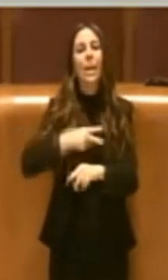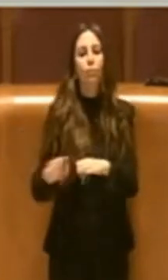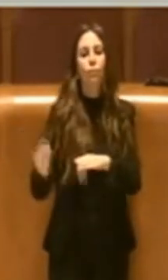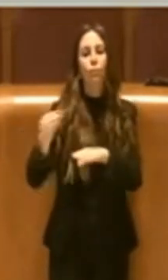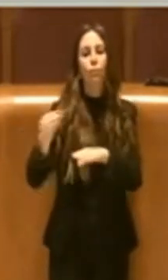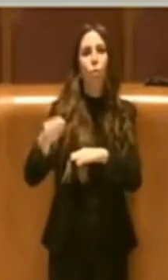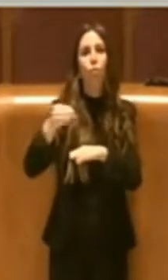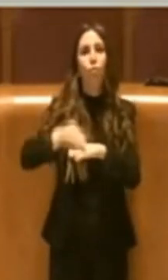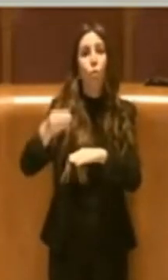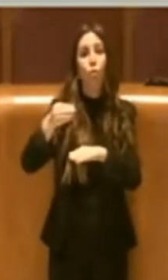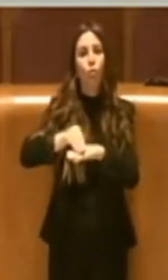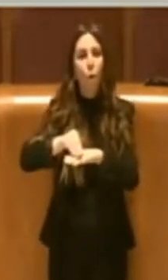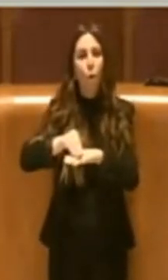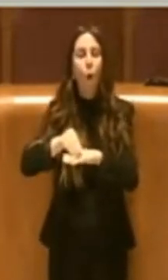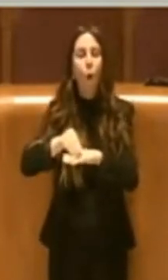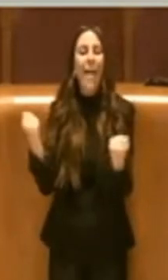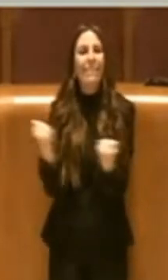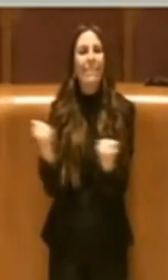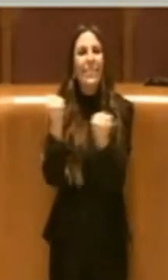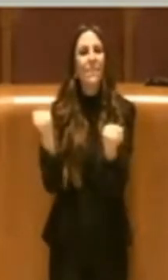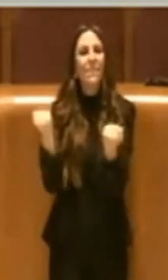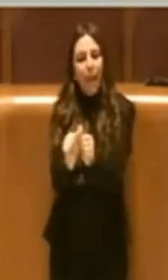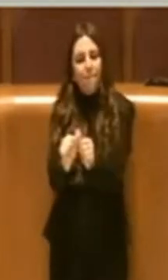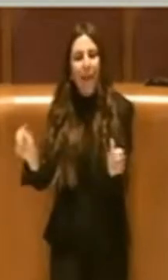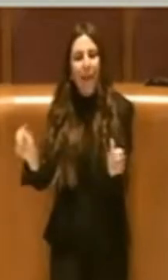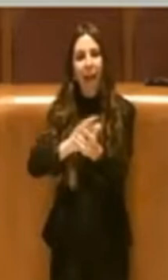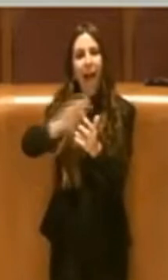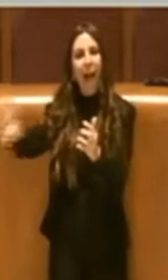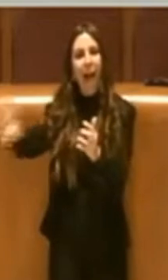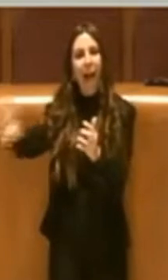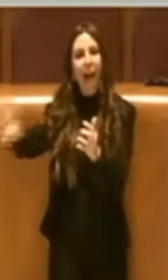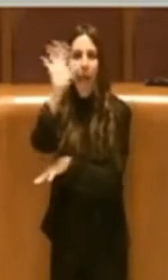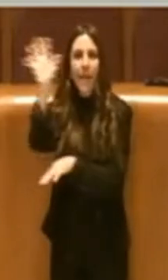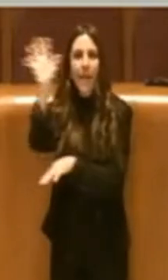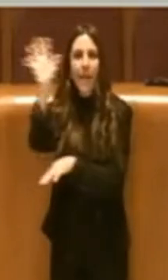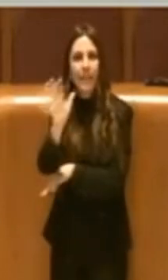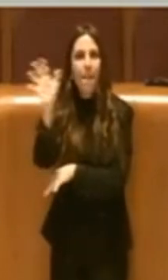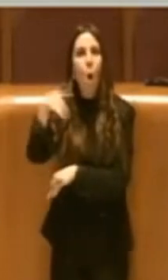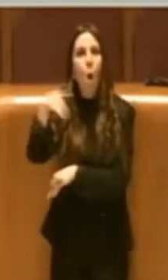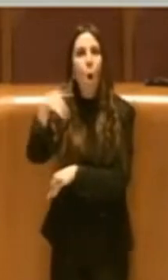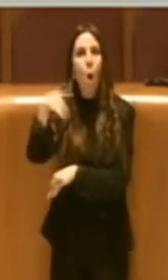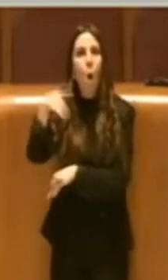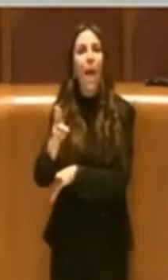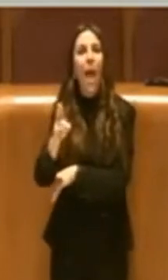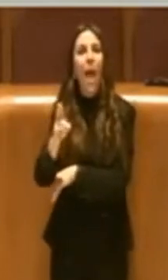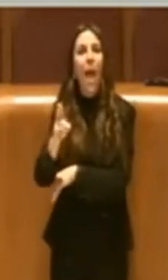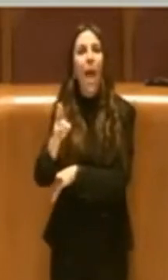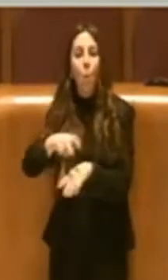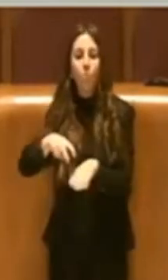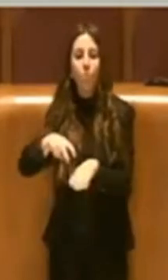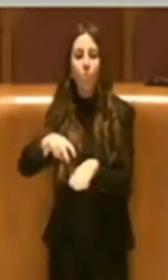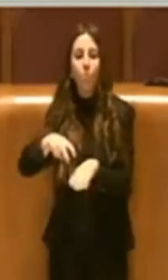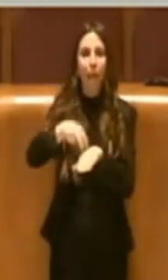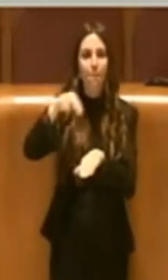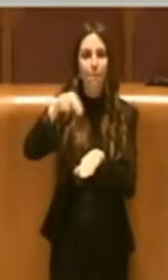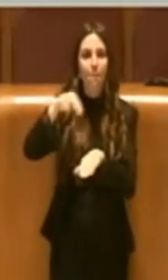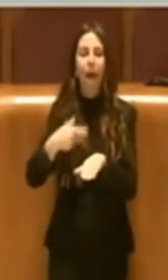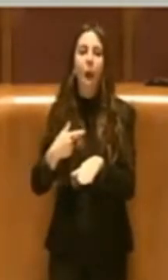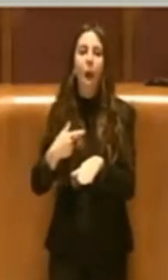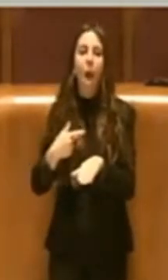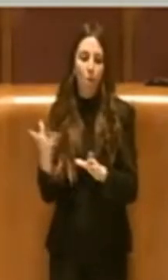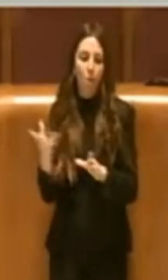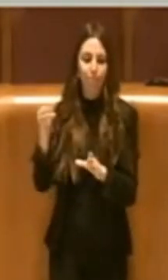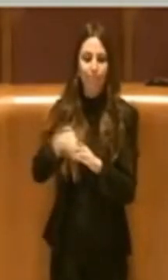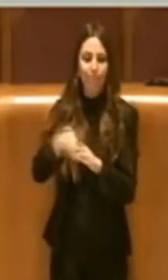aggiunte ulteriori attività sportive di base, come ad esempio il parkour che è un'attività nuova e che appunto sarà introdotta.